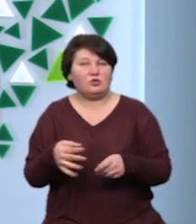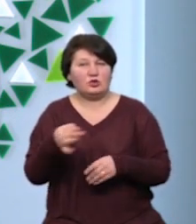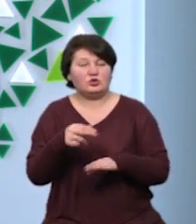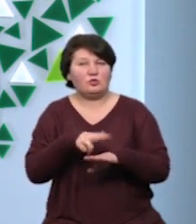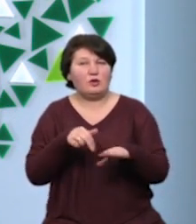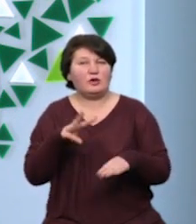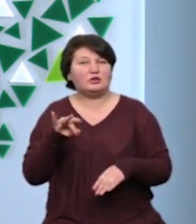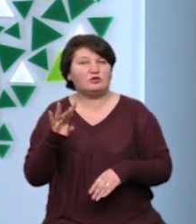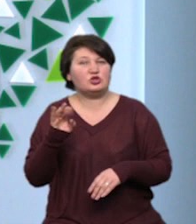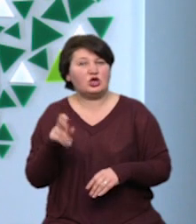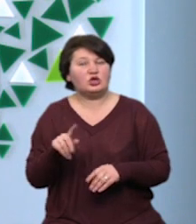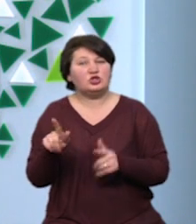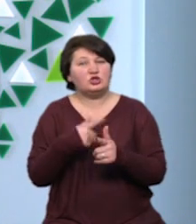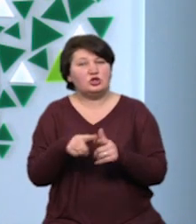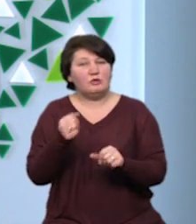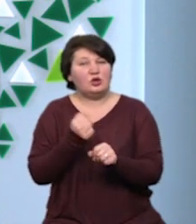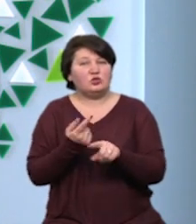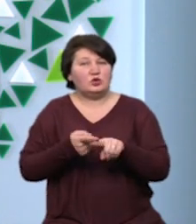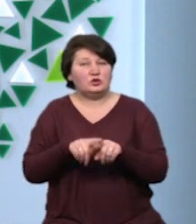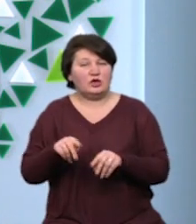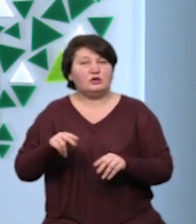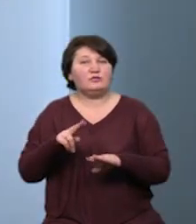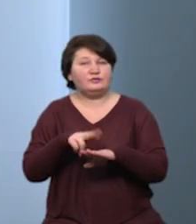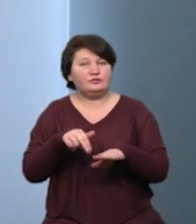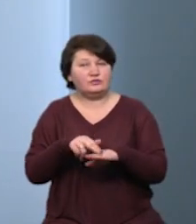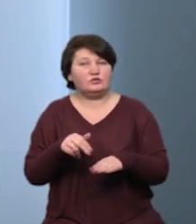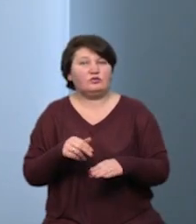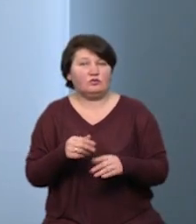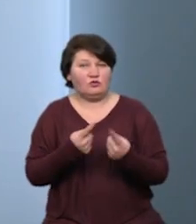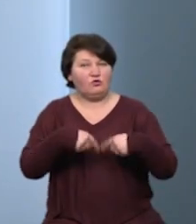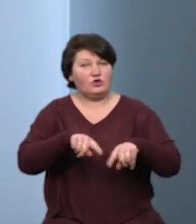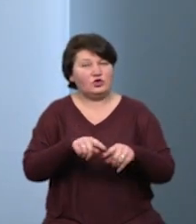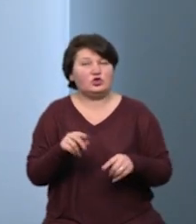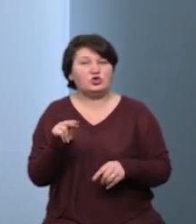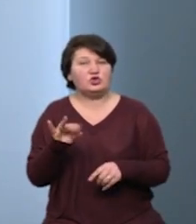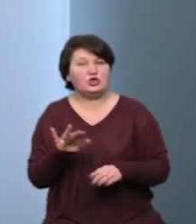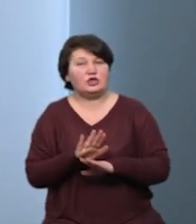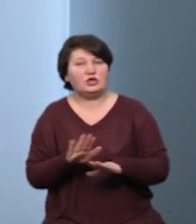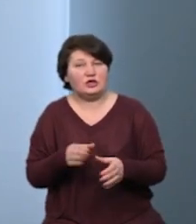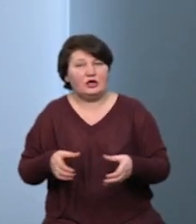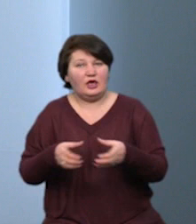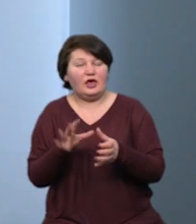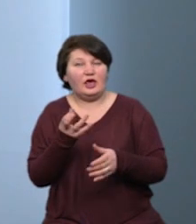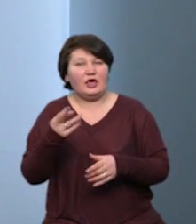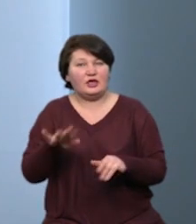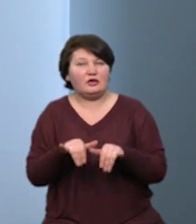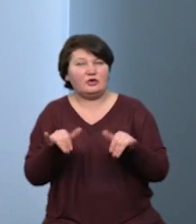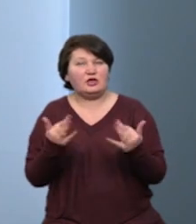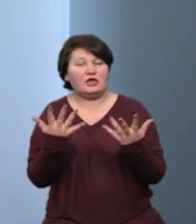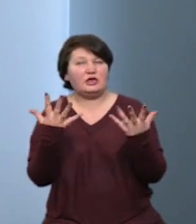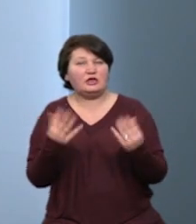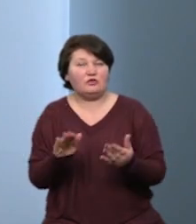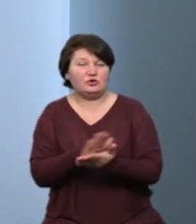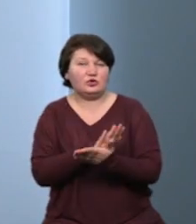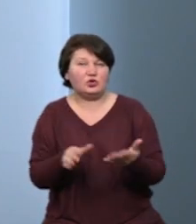щодо того, чи працює, чи цей правоохоронець поліції, чи ні. Спільнота Святого Егідія збільшила кількість днів безкоштовної